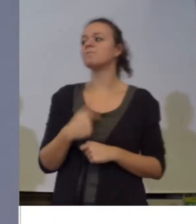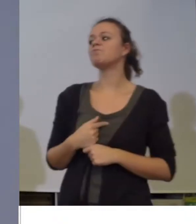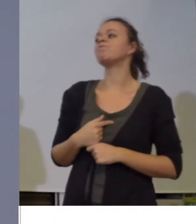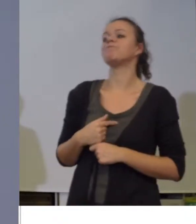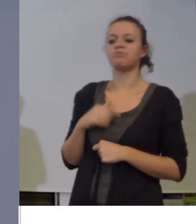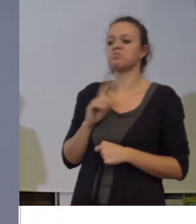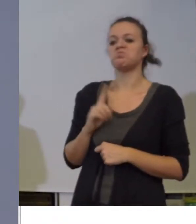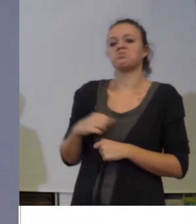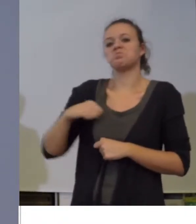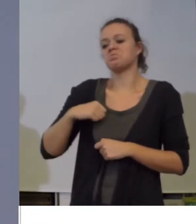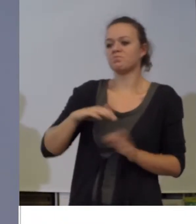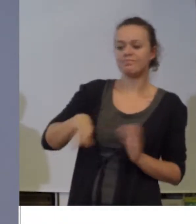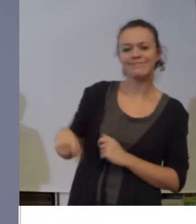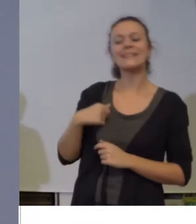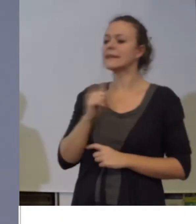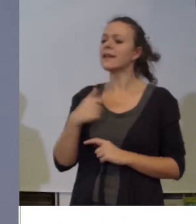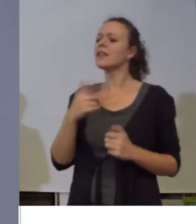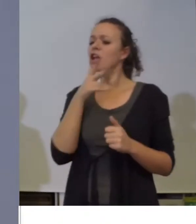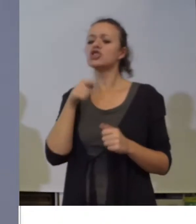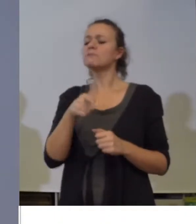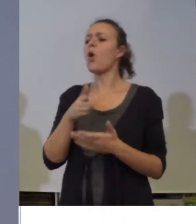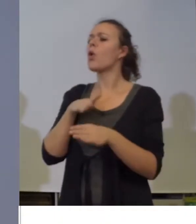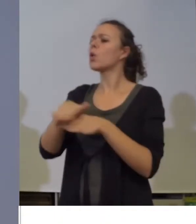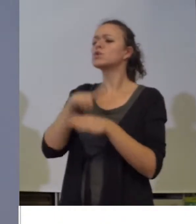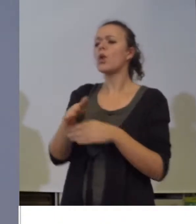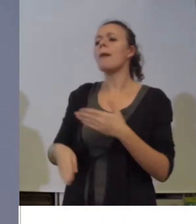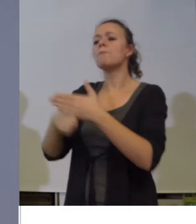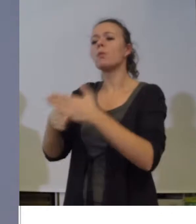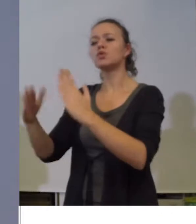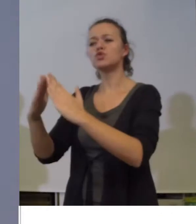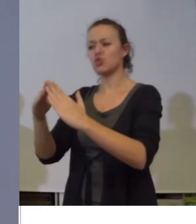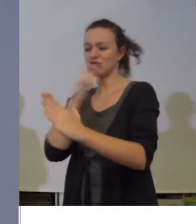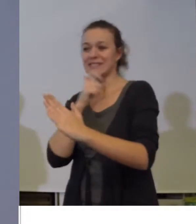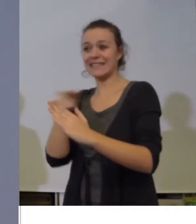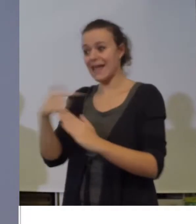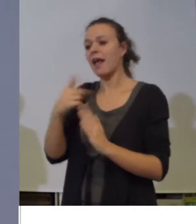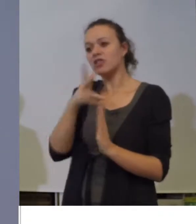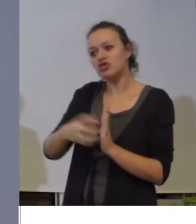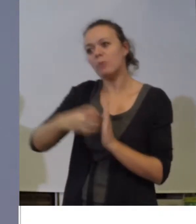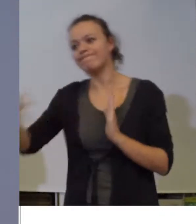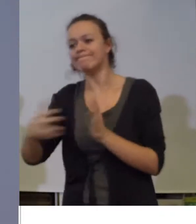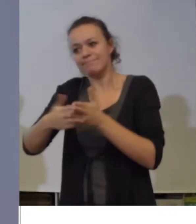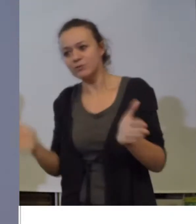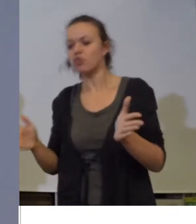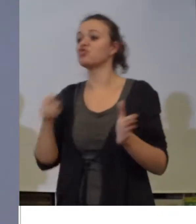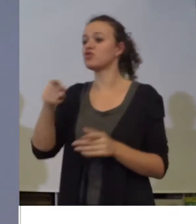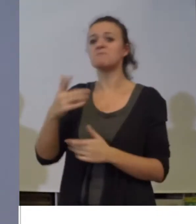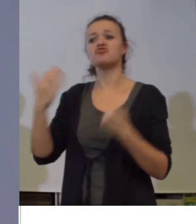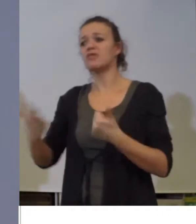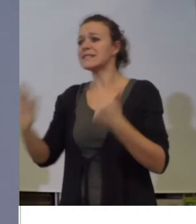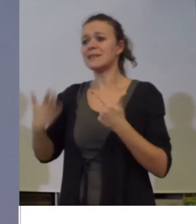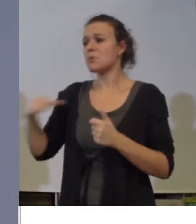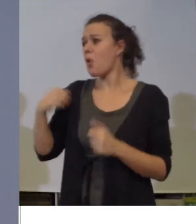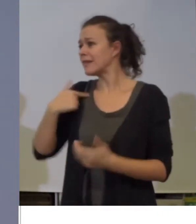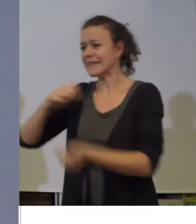čula naš glas. Hteli smo da proširim uslugu pomoći u kući za stare. Borili se nekih 6-7